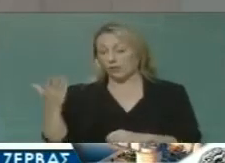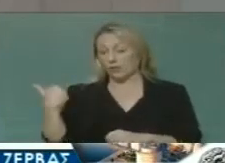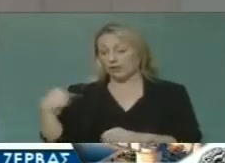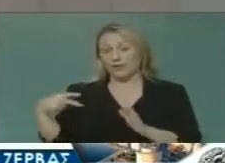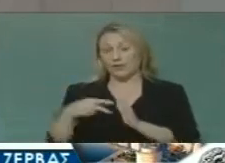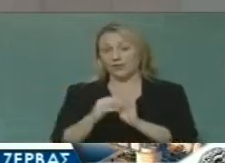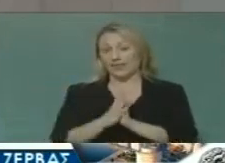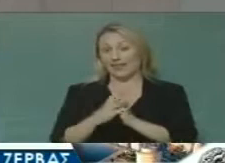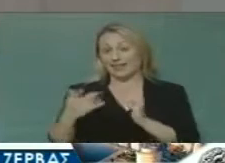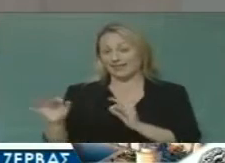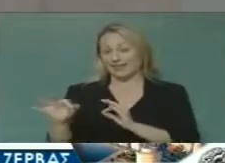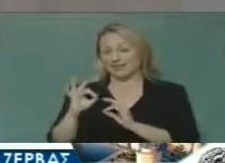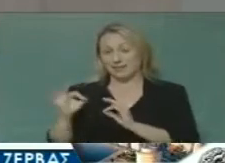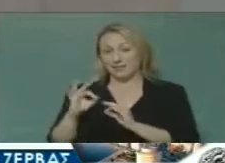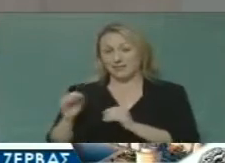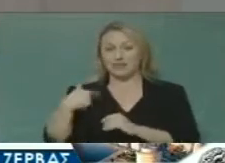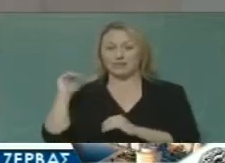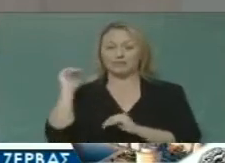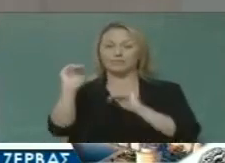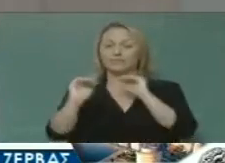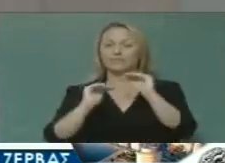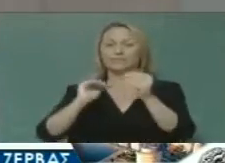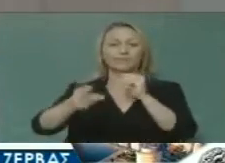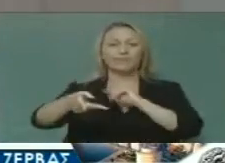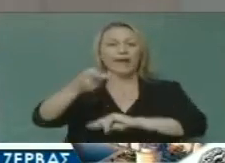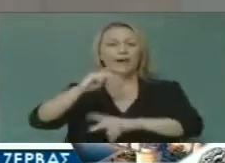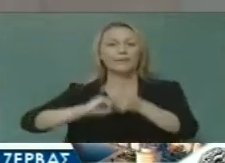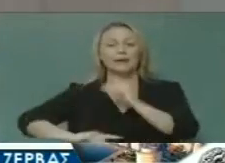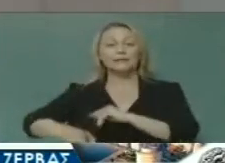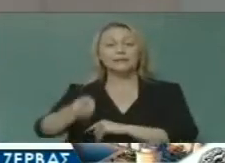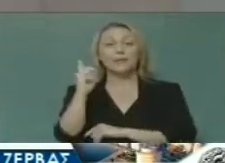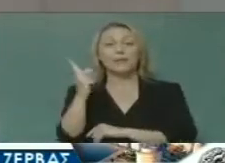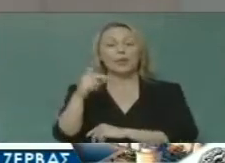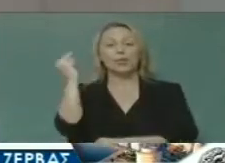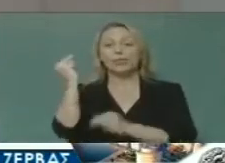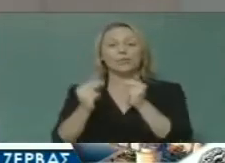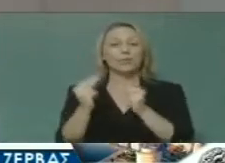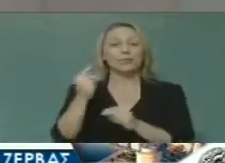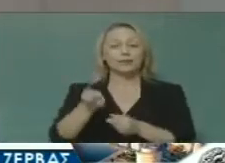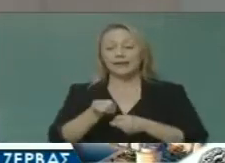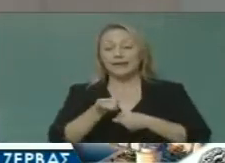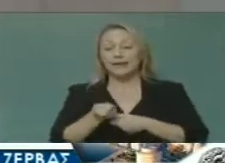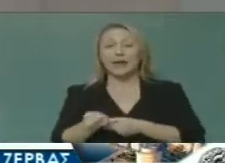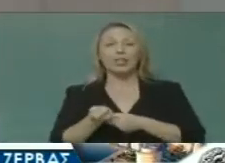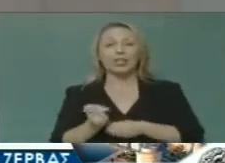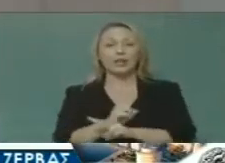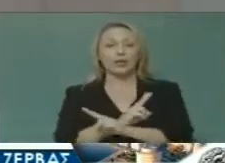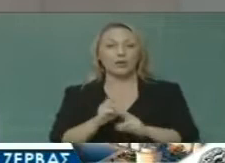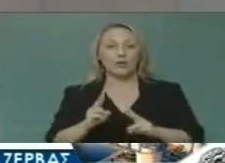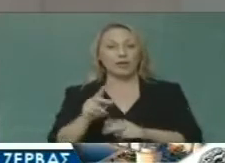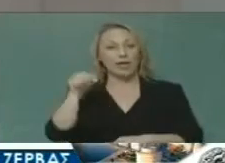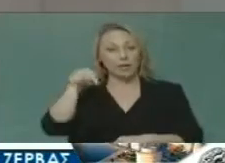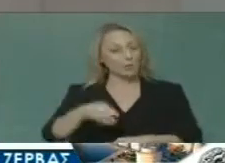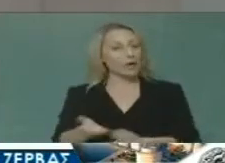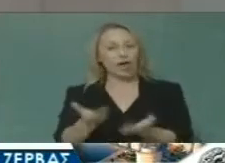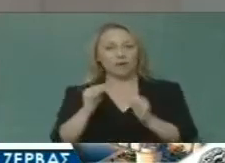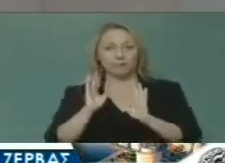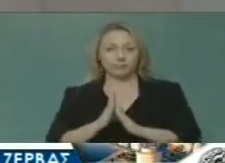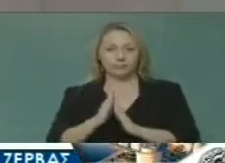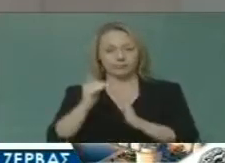2019 που όλοι να θεωρούν νούμερο ένα πρόβλημα στην πόλη μας, στην καθαριότητα. Χαίρομαι πολύ που δεν είναι πλέον.